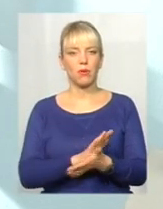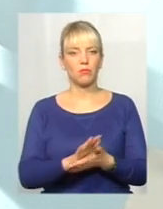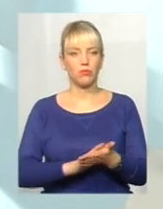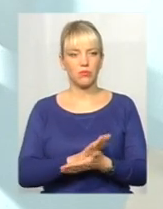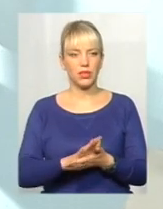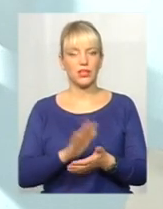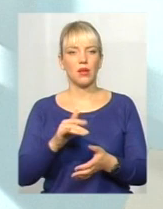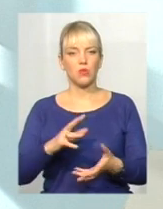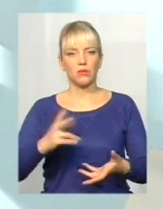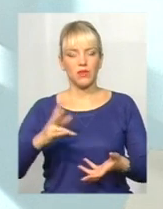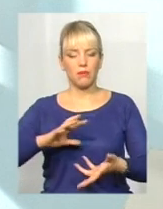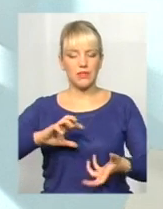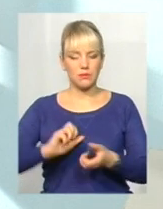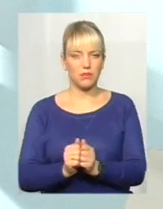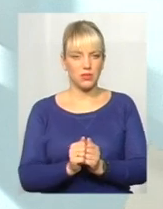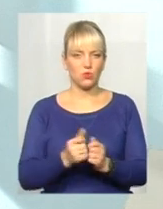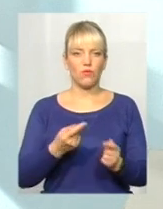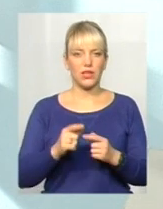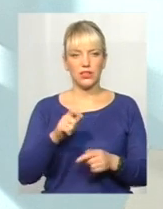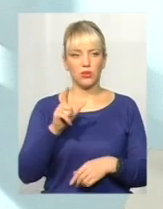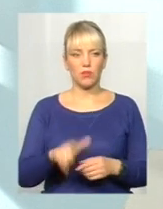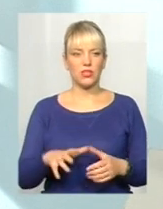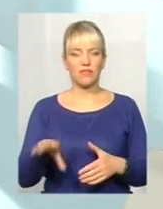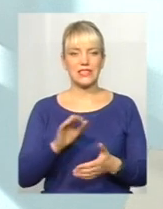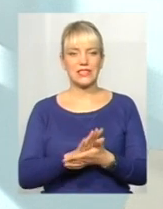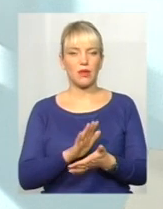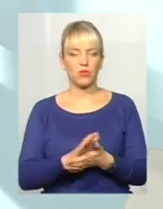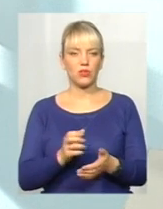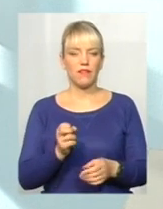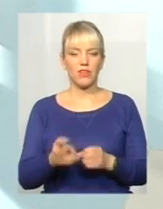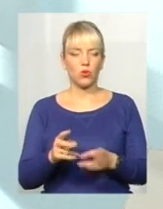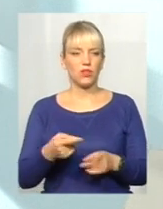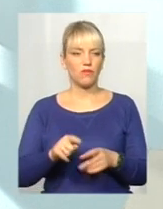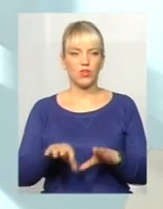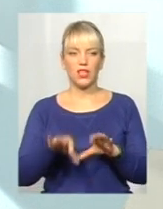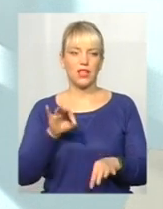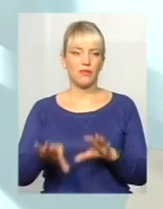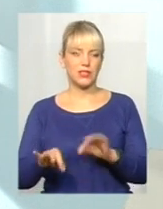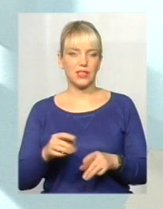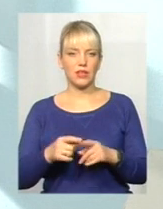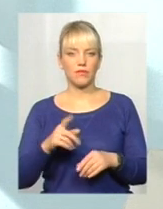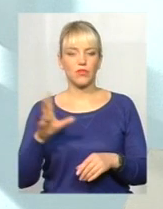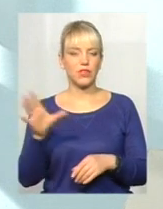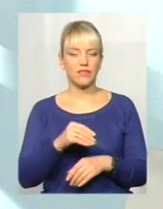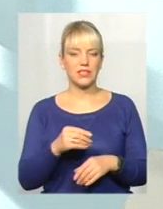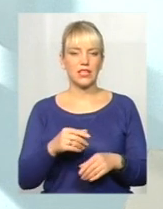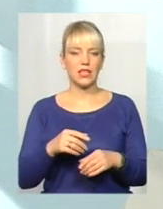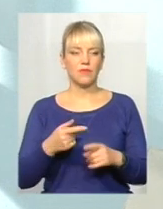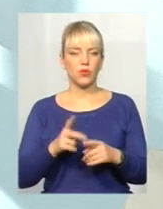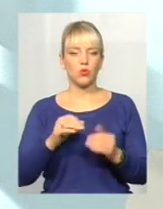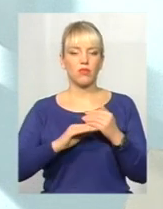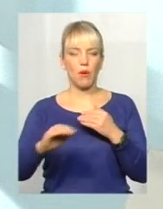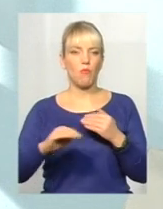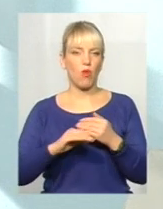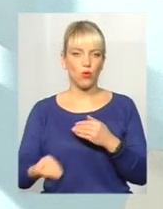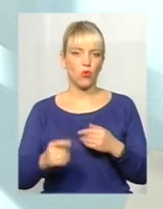пляшку від води. Всі забруднені відходи, вони не відбираються, як торс сировина. Вони йдуть поки що на полігон.